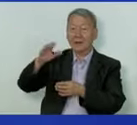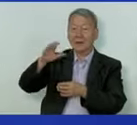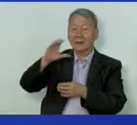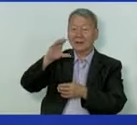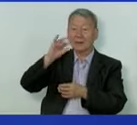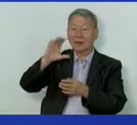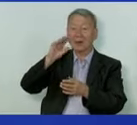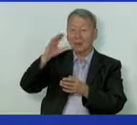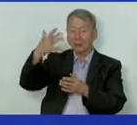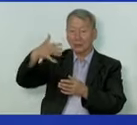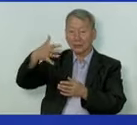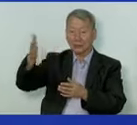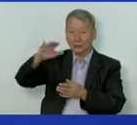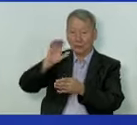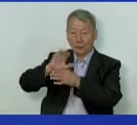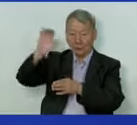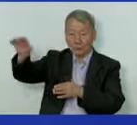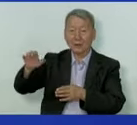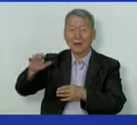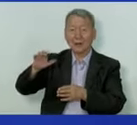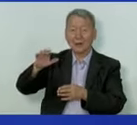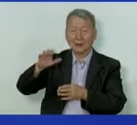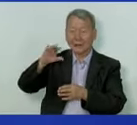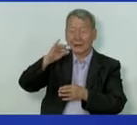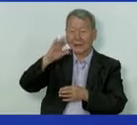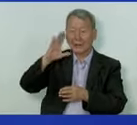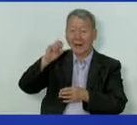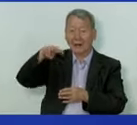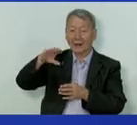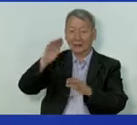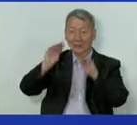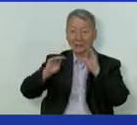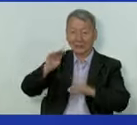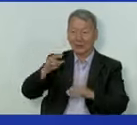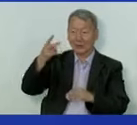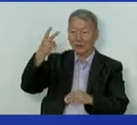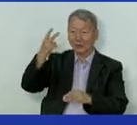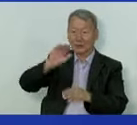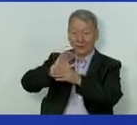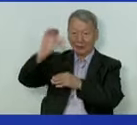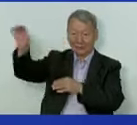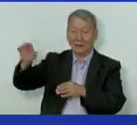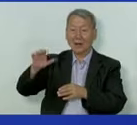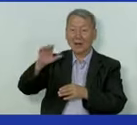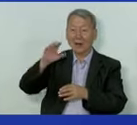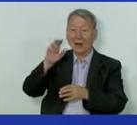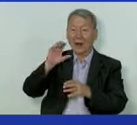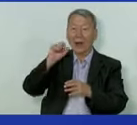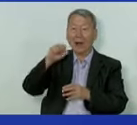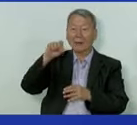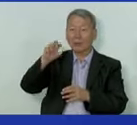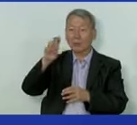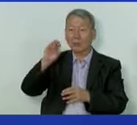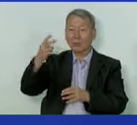СИПАП аппараты 50 50 штук, ИВЛ аппараты 2 штуки, аппарат Боброва